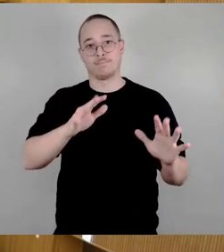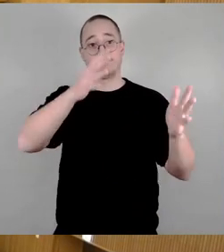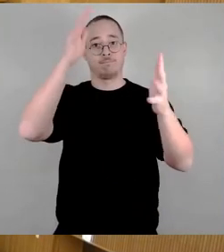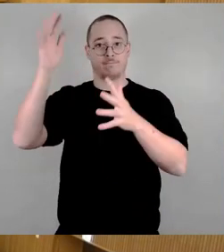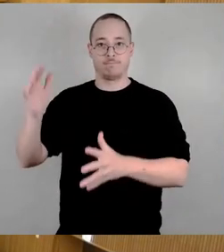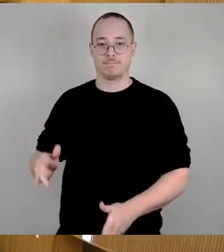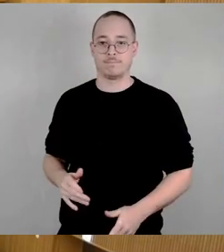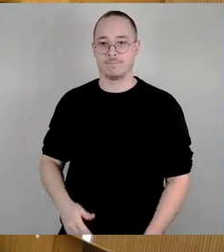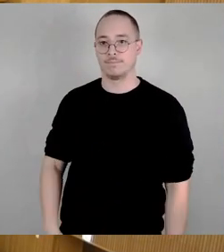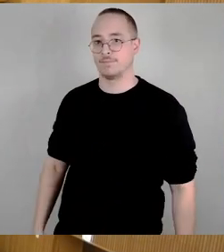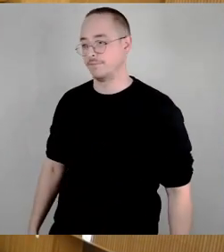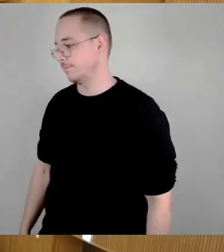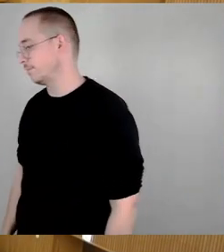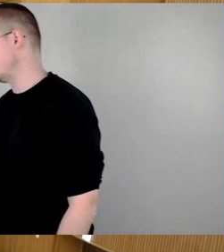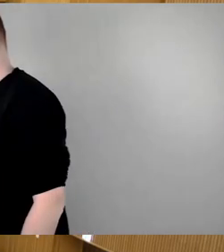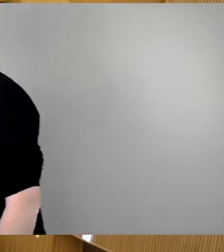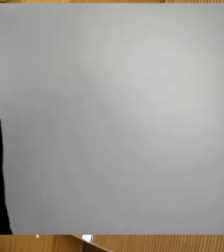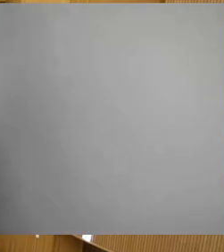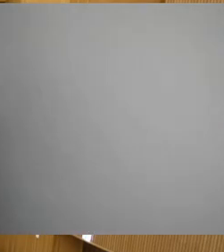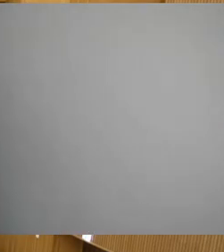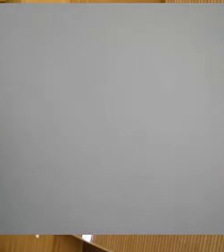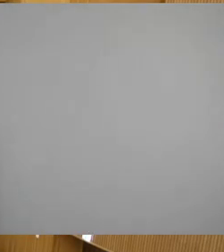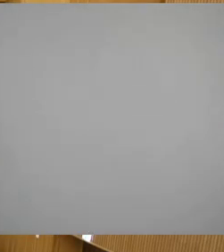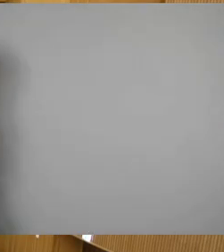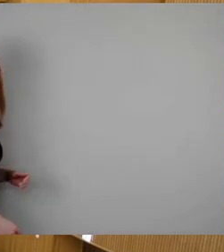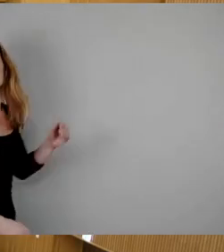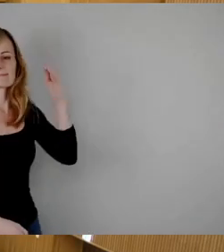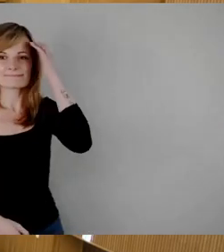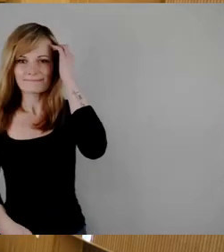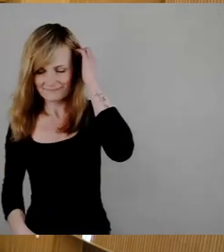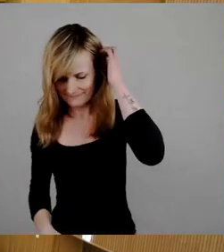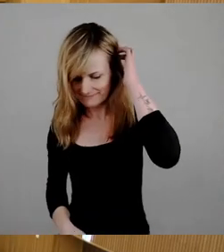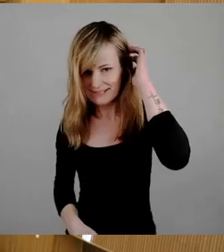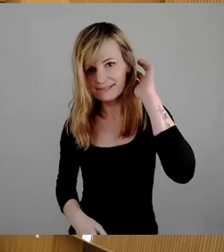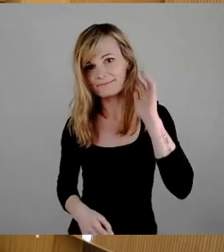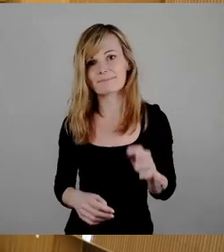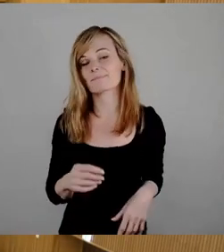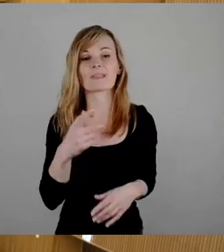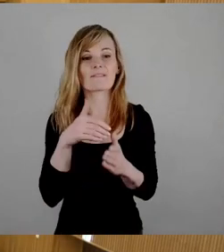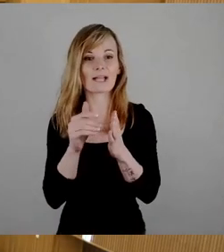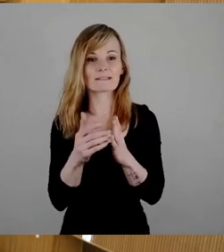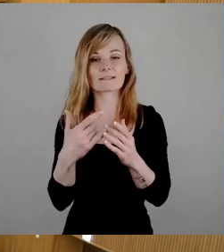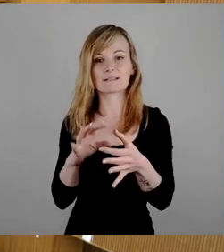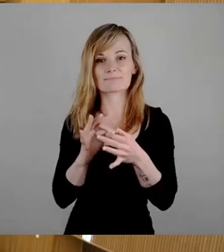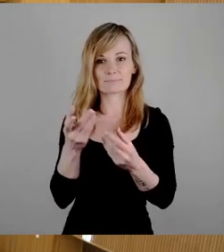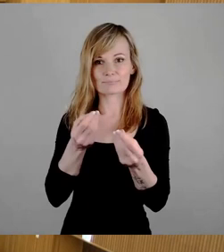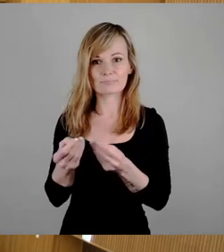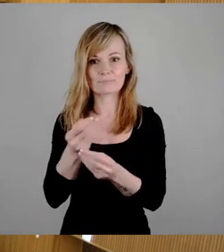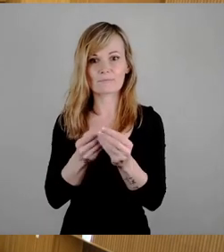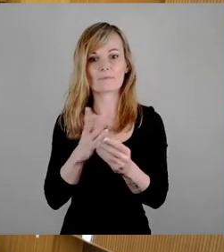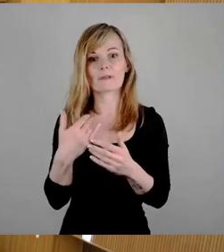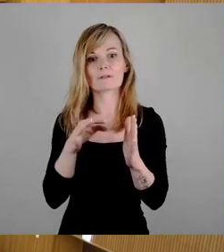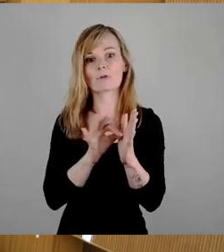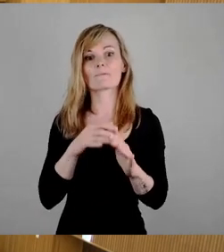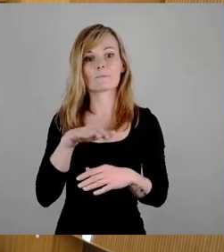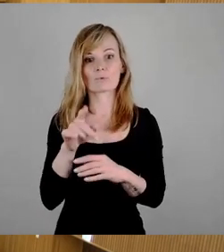Okay, weitere Wortmeldungen sehe ich nicht, da wir ja die Tops 15 und 16 gemeinsam behandeln, ist nochmal von der